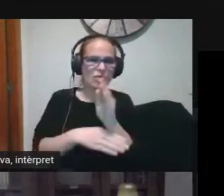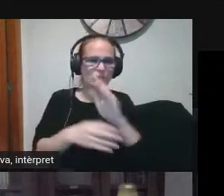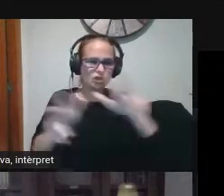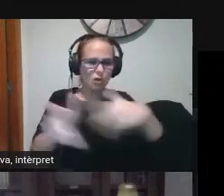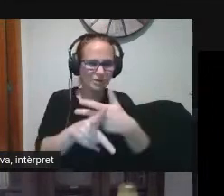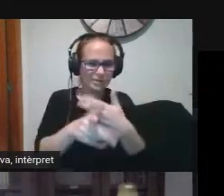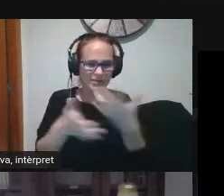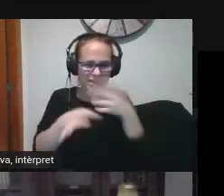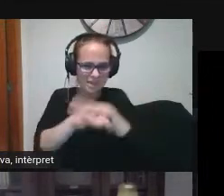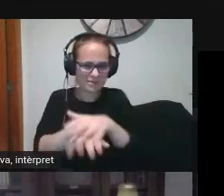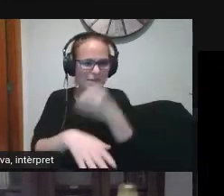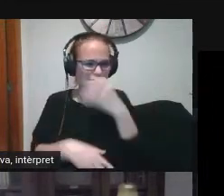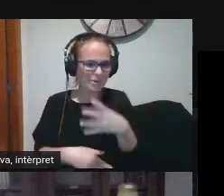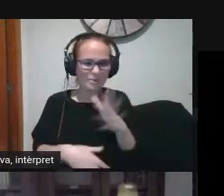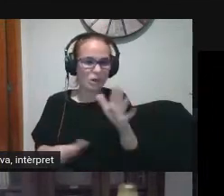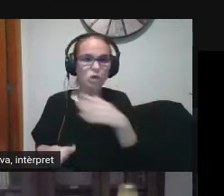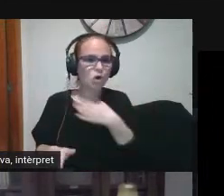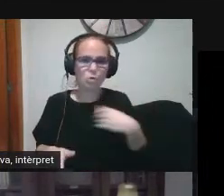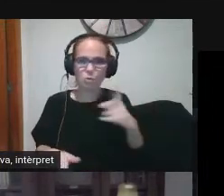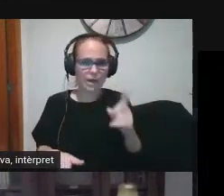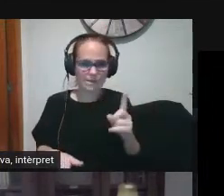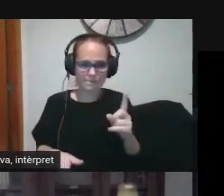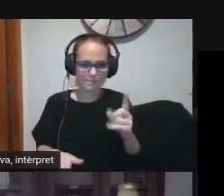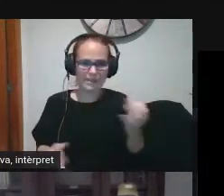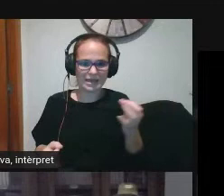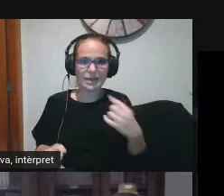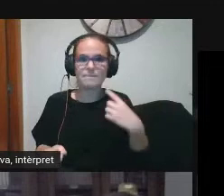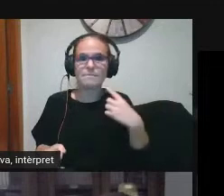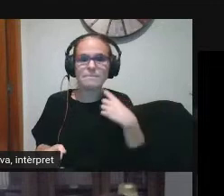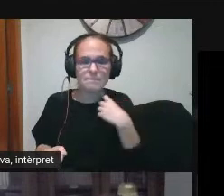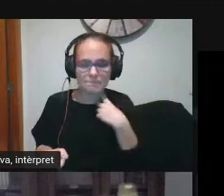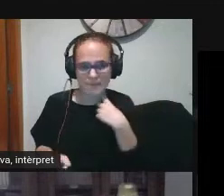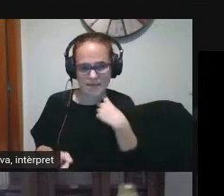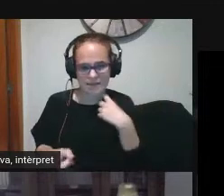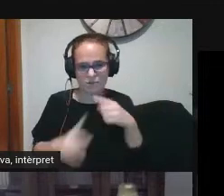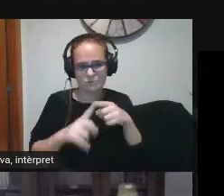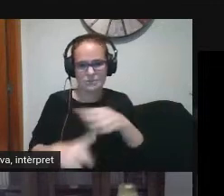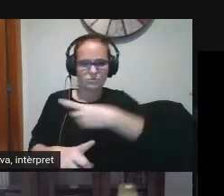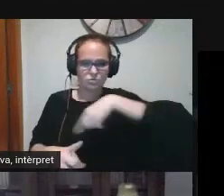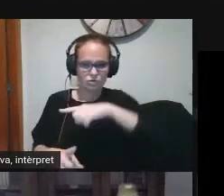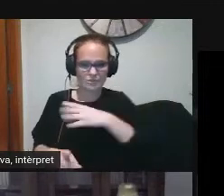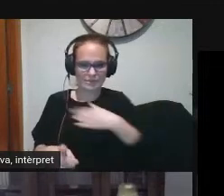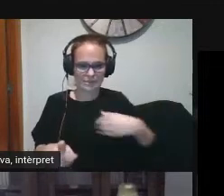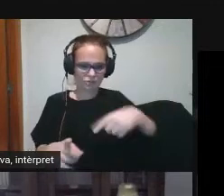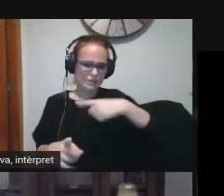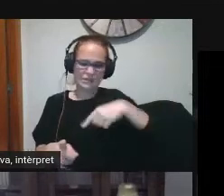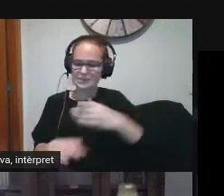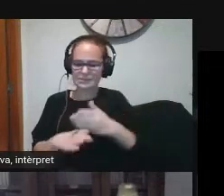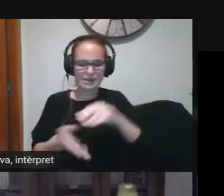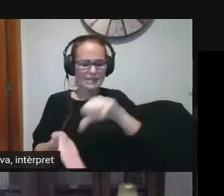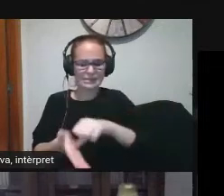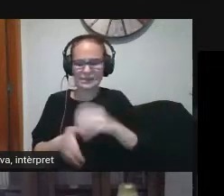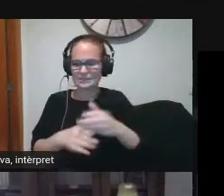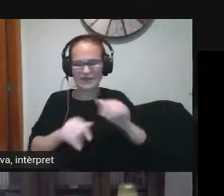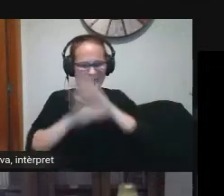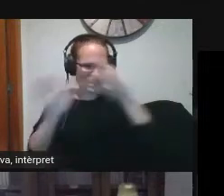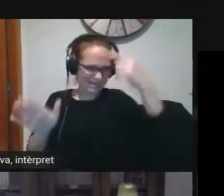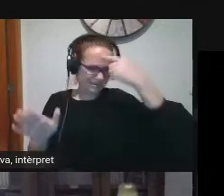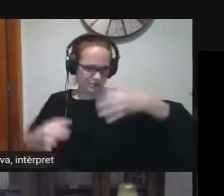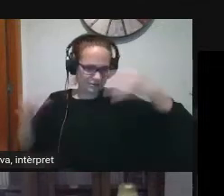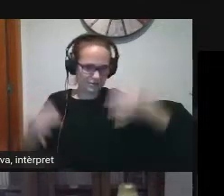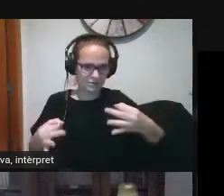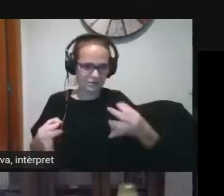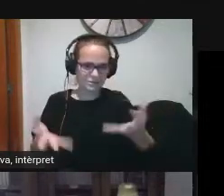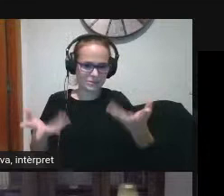perdre de cap manera és l'objectiu nostre i llavors en aquest tema ens ho volíem una mica de posar al centre sempre i ho tenim molt clar és la